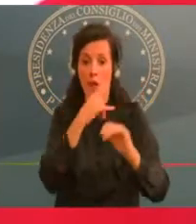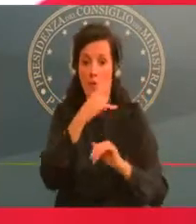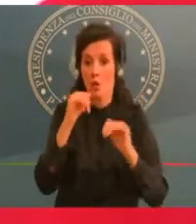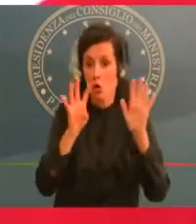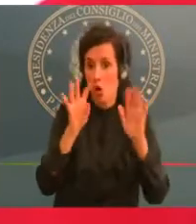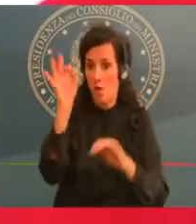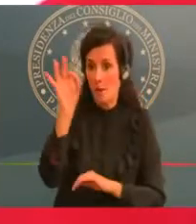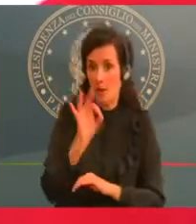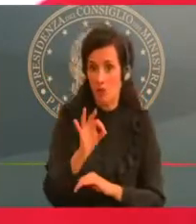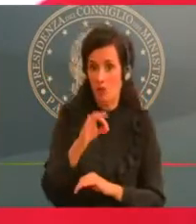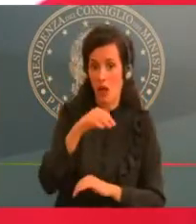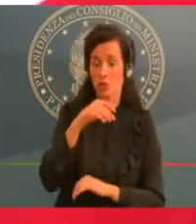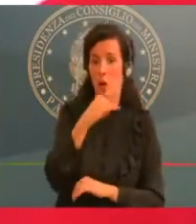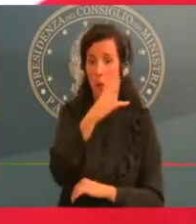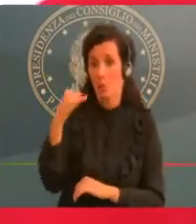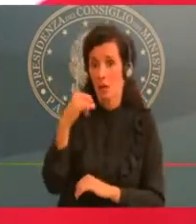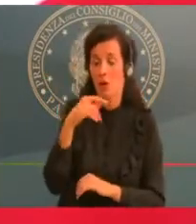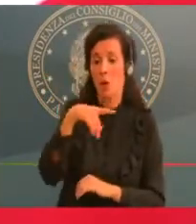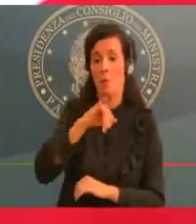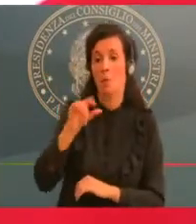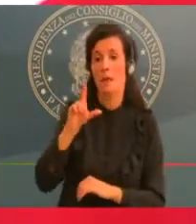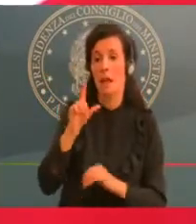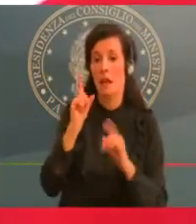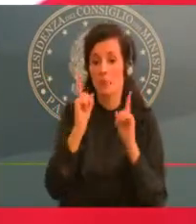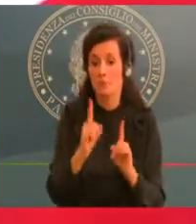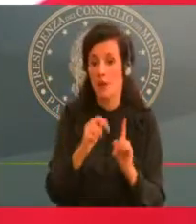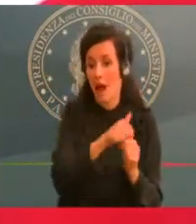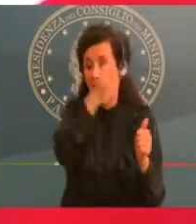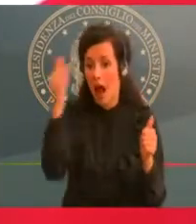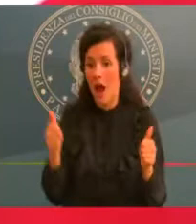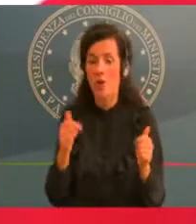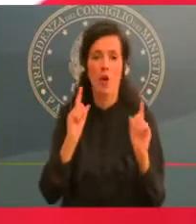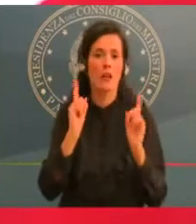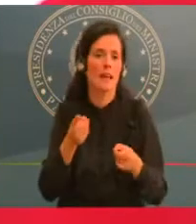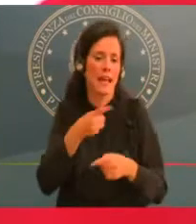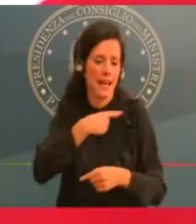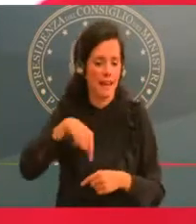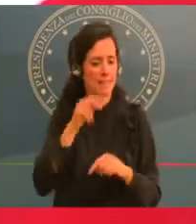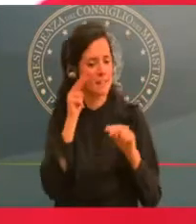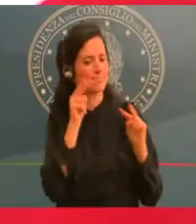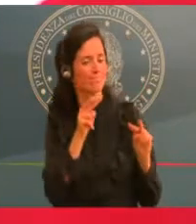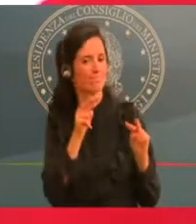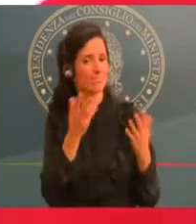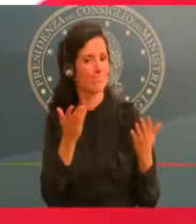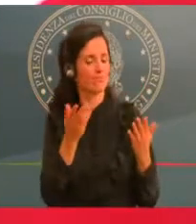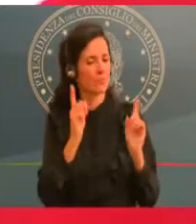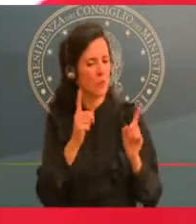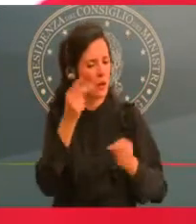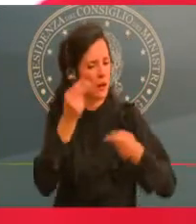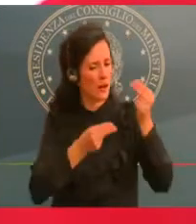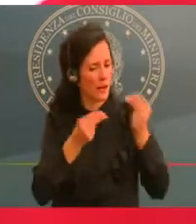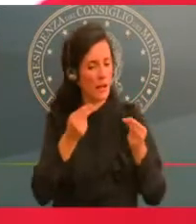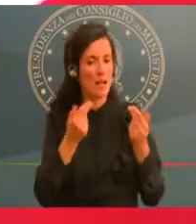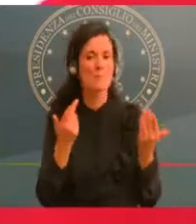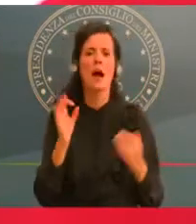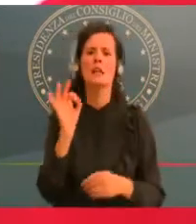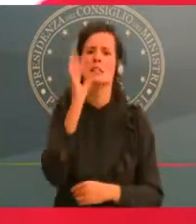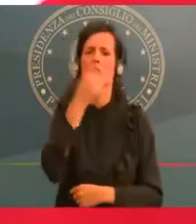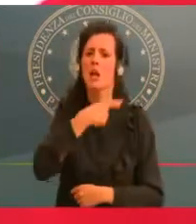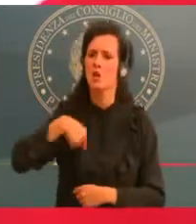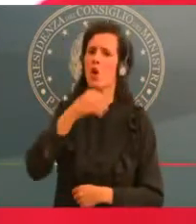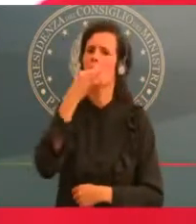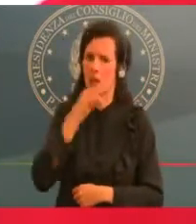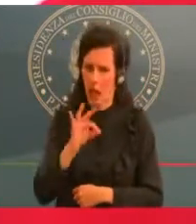riusciamo ad affrontare questa nuova fase, se queste misure ci aiuteranno a contenere il contagio, noi, come dire,